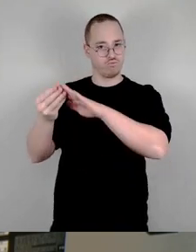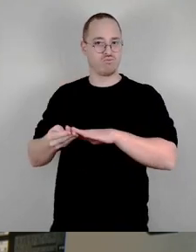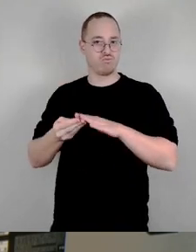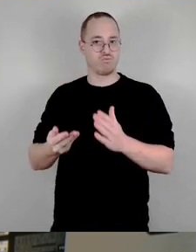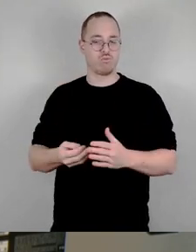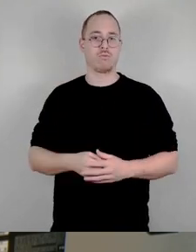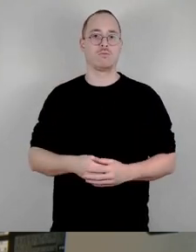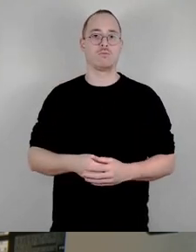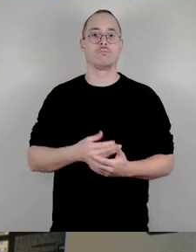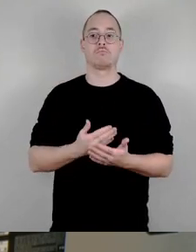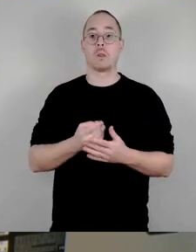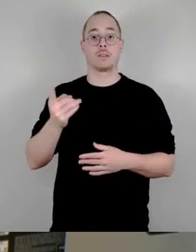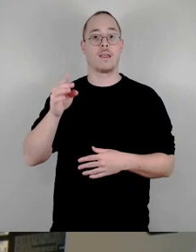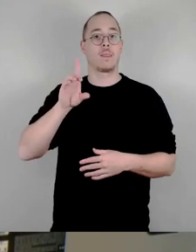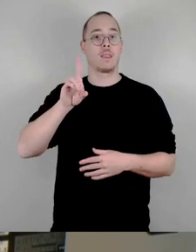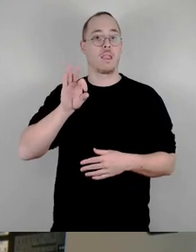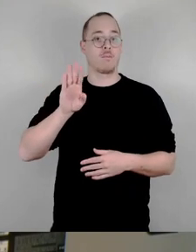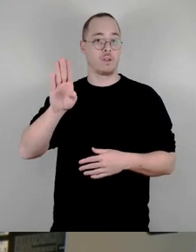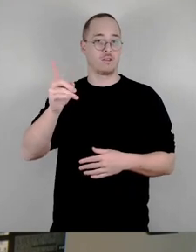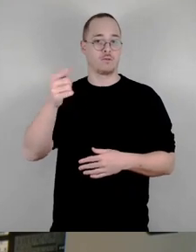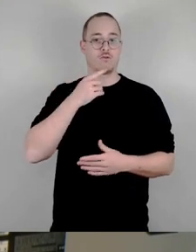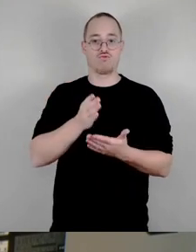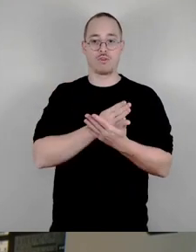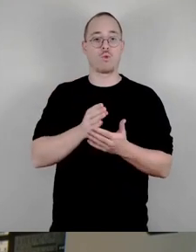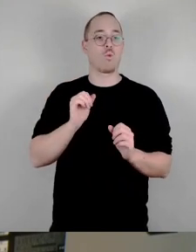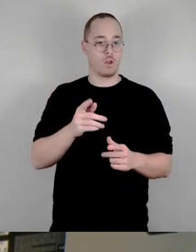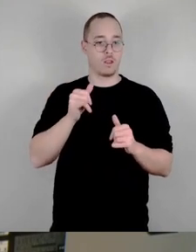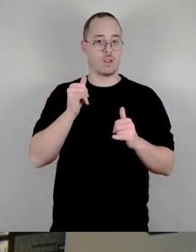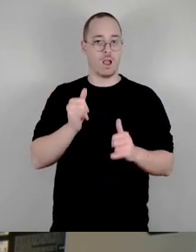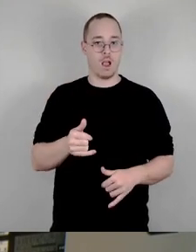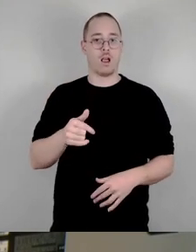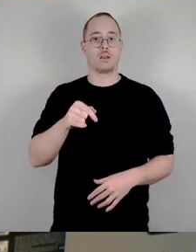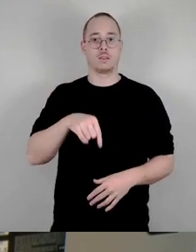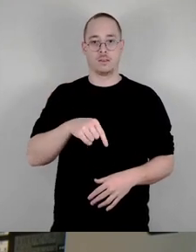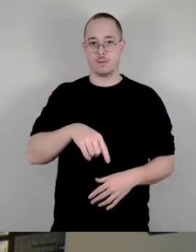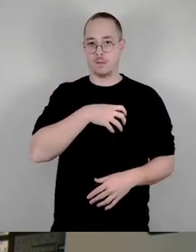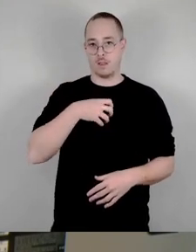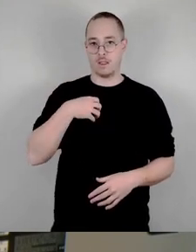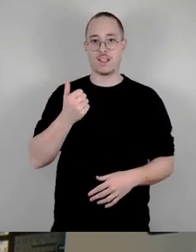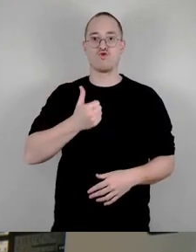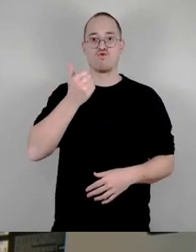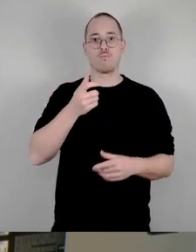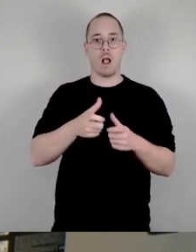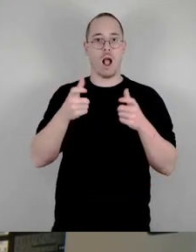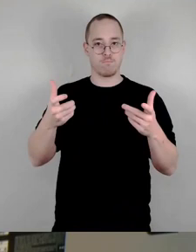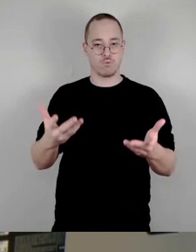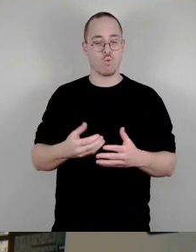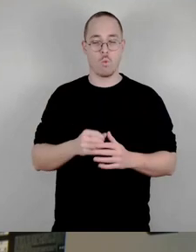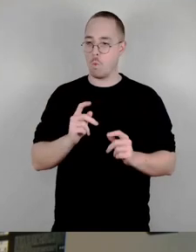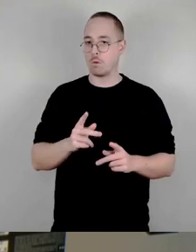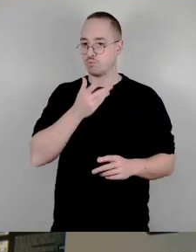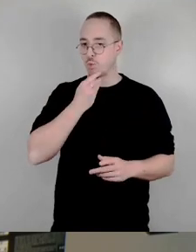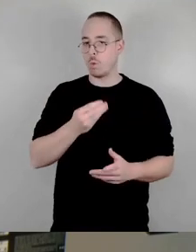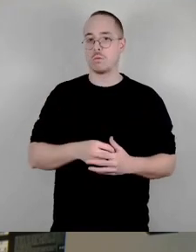auch für Dresden entscheiden. Der Frauenfußball an sich, ich denke, das wird in den nächsten Jahren einen Aufschwung nehmen. Ohnehin,